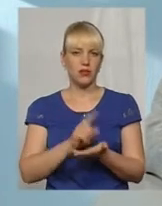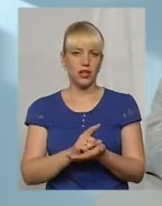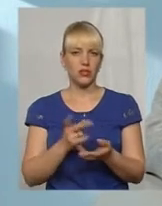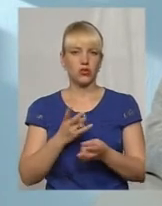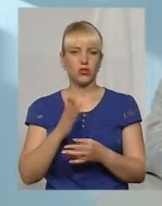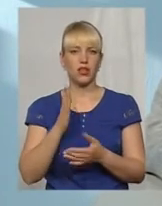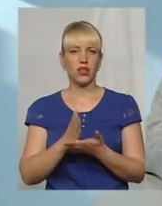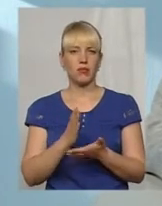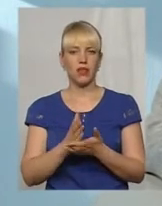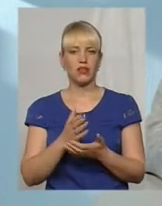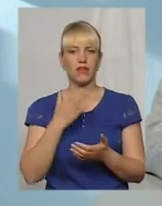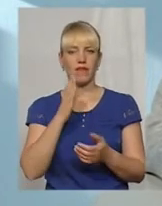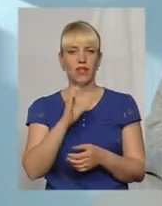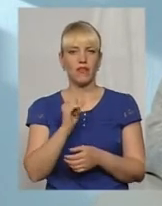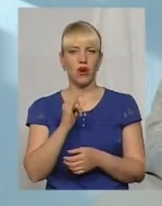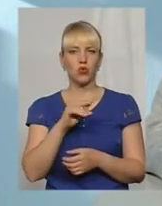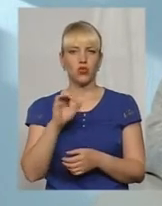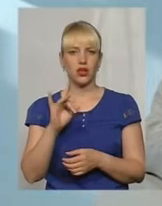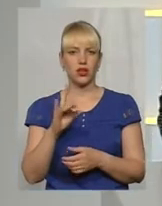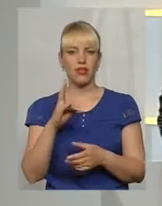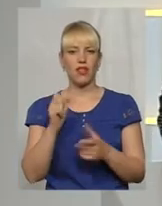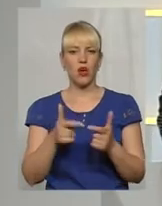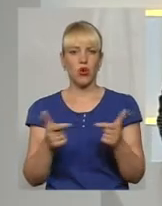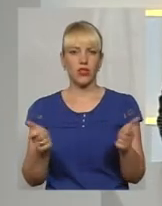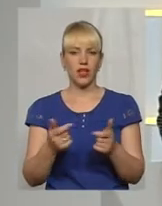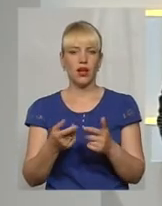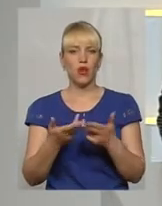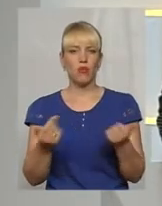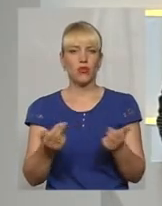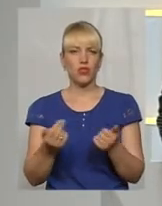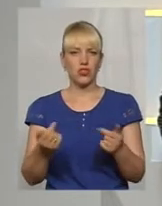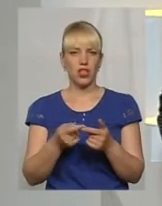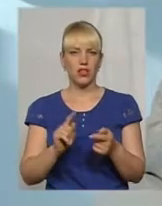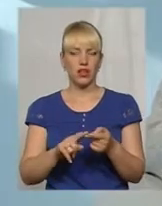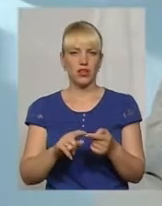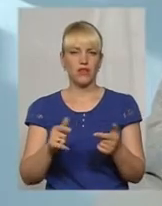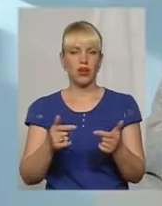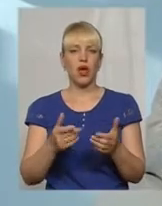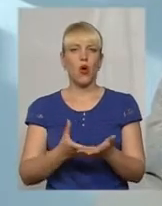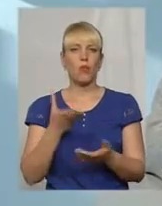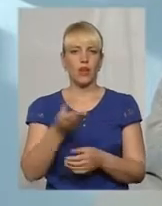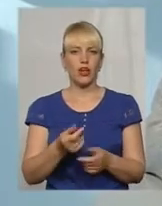ваучер, так называй, на отель. Підтвердження отеля і оплаченого отеля.